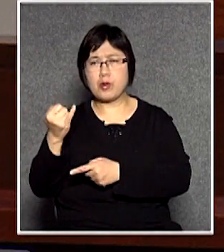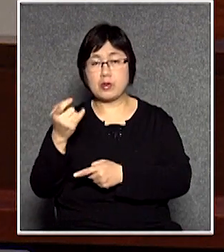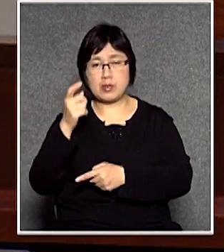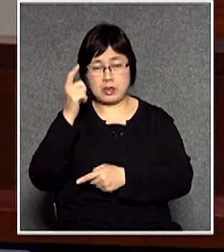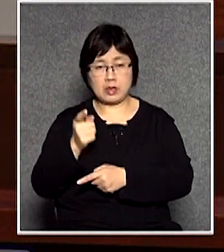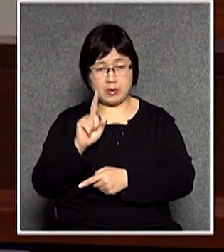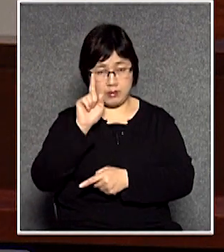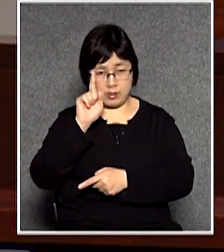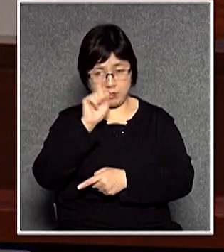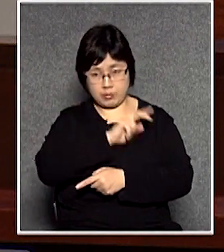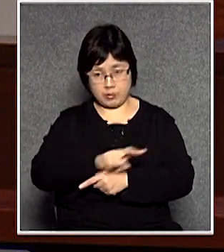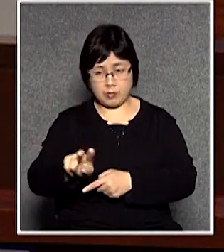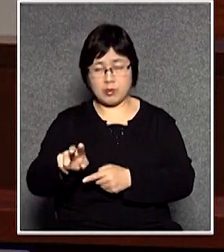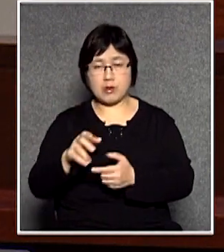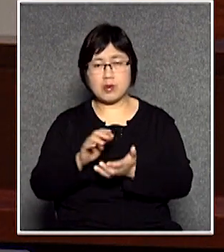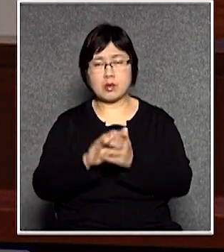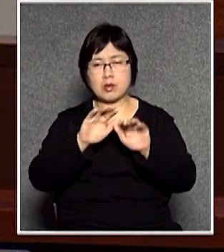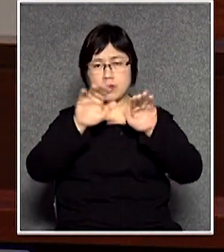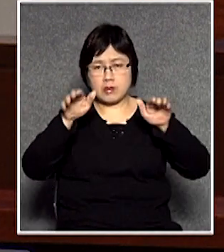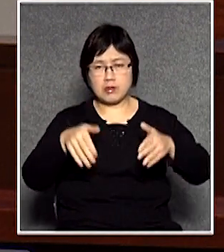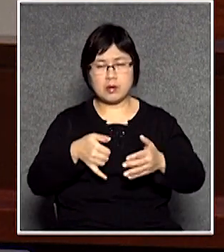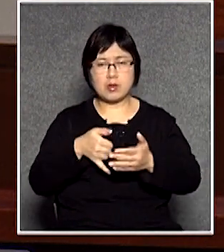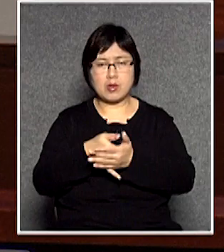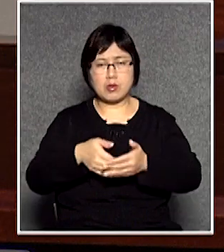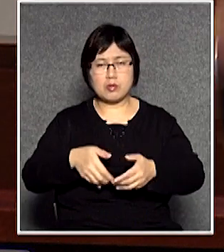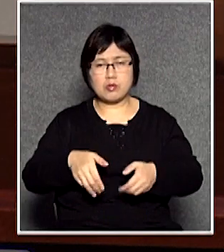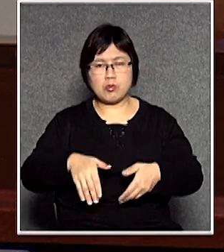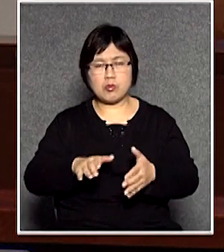對那些店舖左階作出定額罰款這個是不公平的對不對